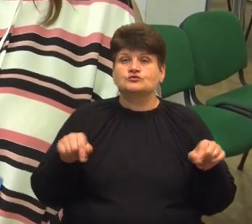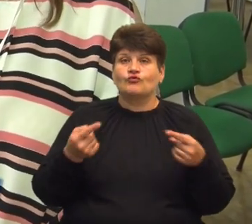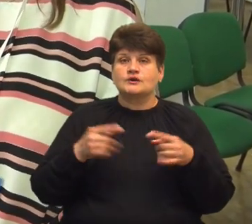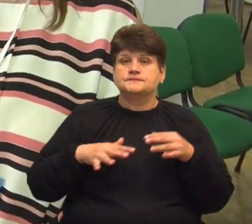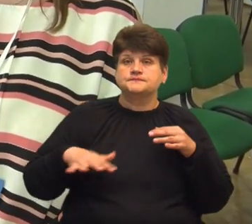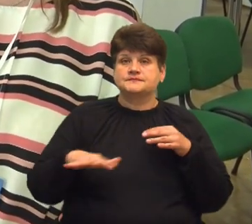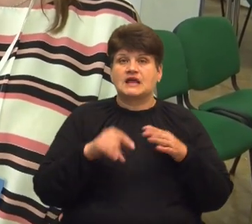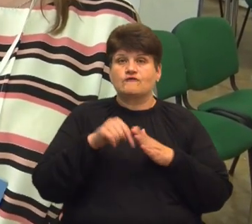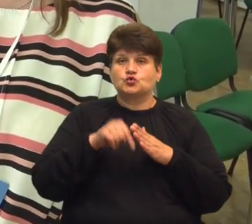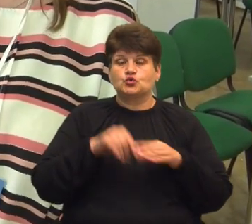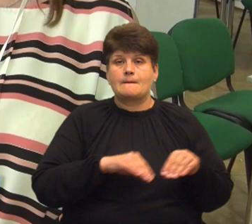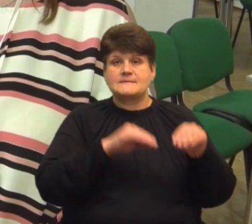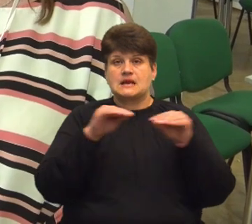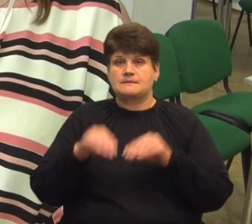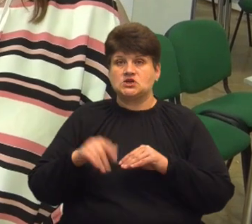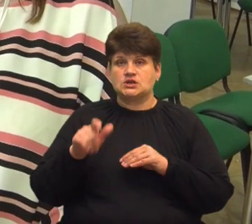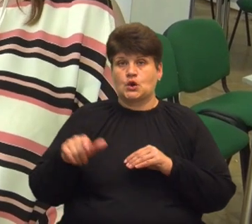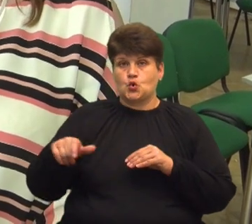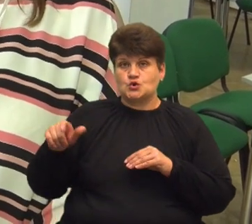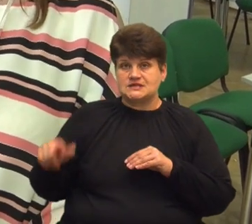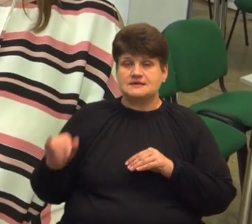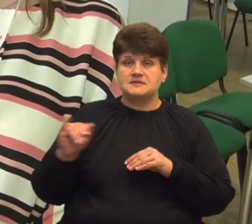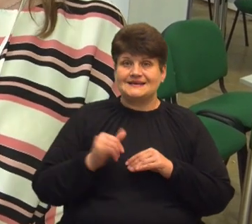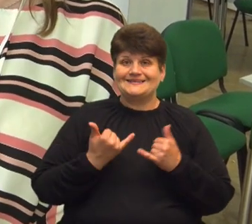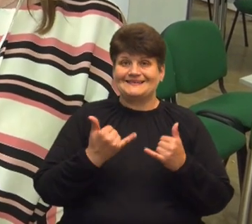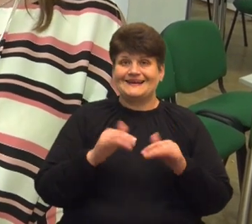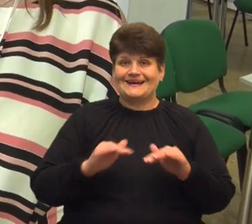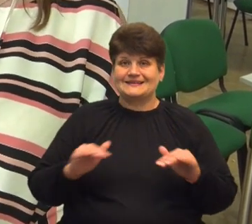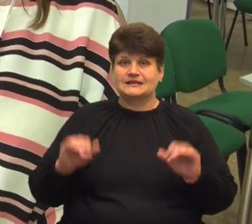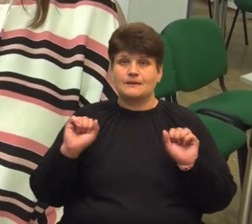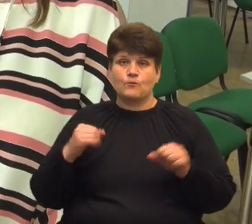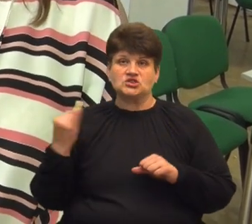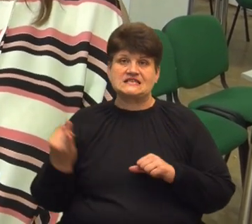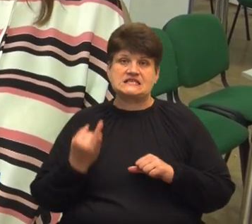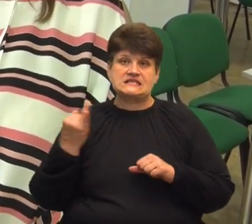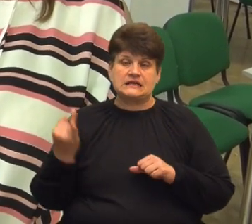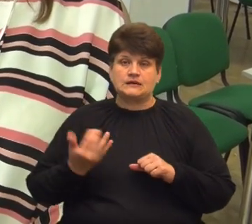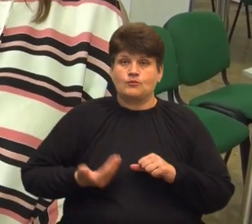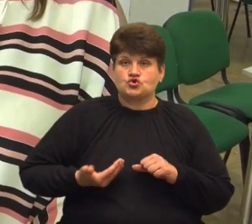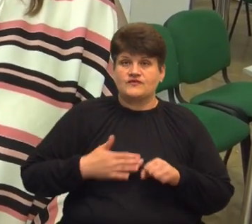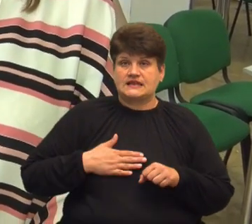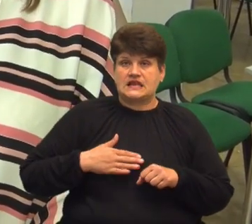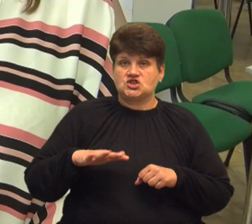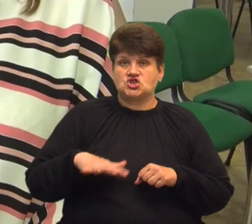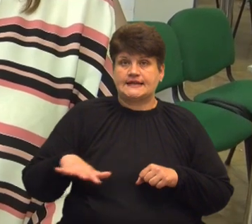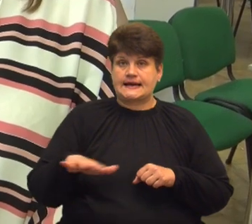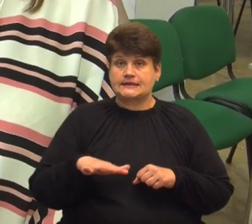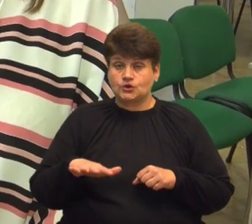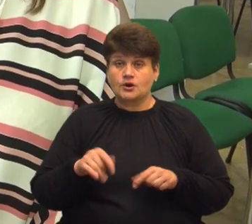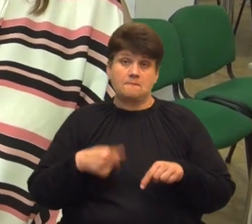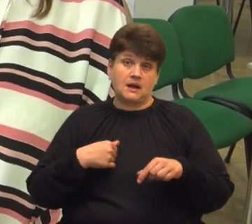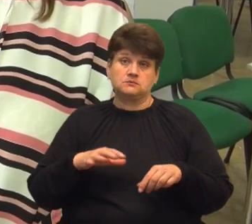внутрішньопереміщених осіб і для діток, які можна зацікавити, які проживають на нашій території. Тому ми